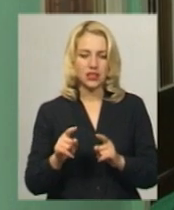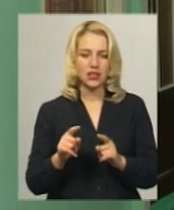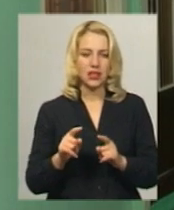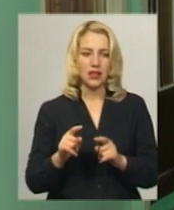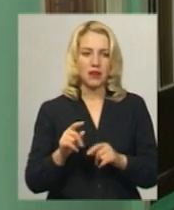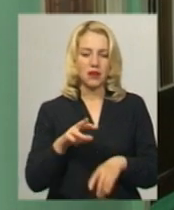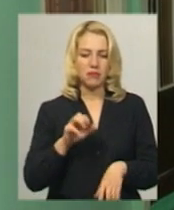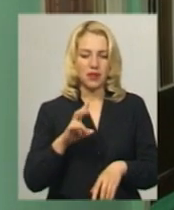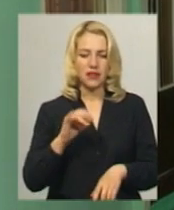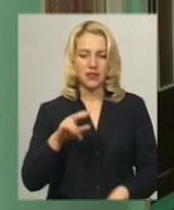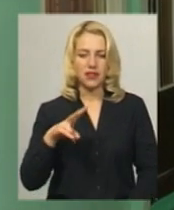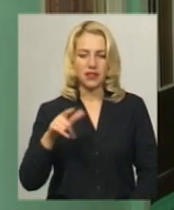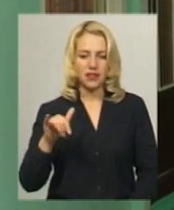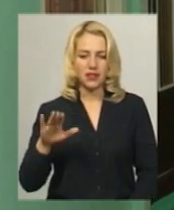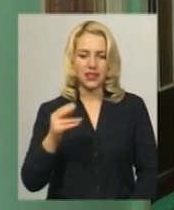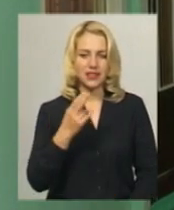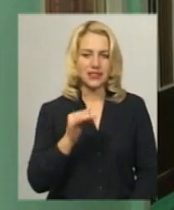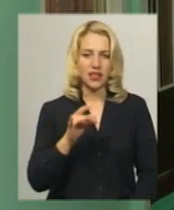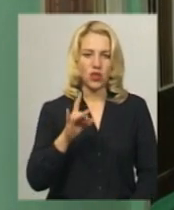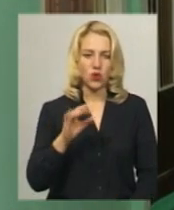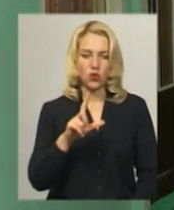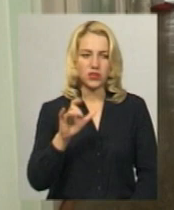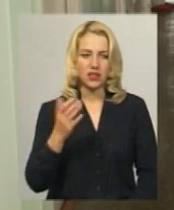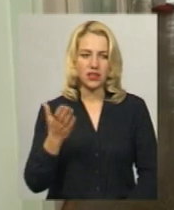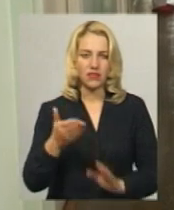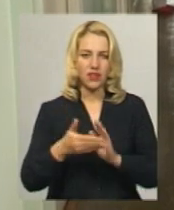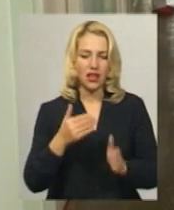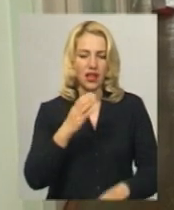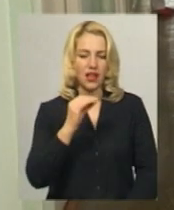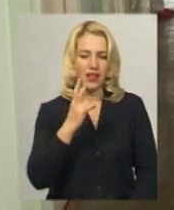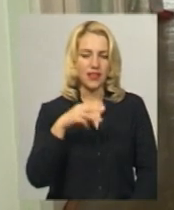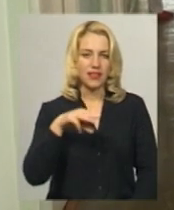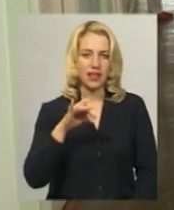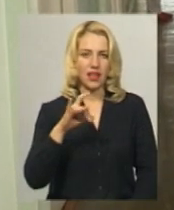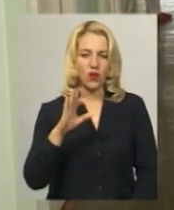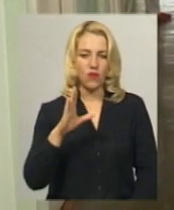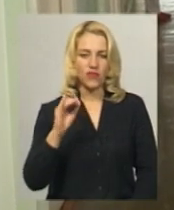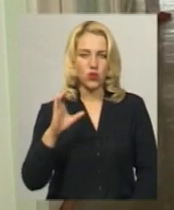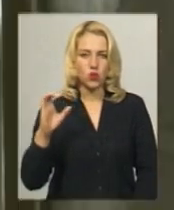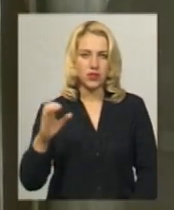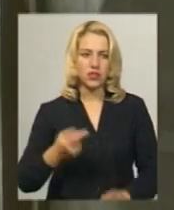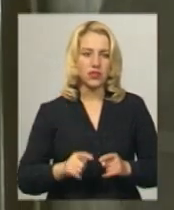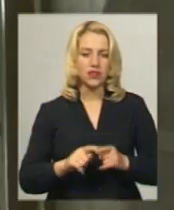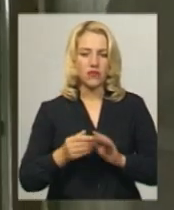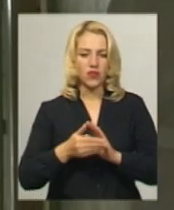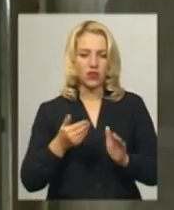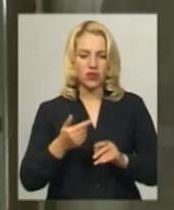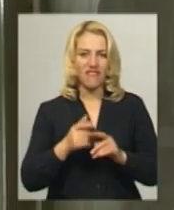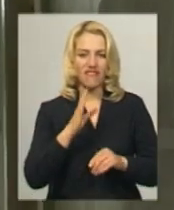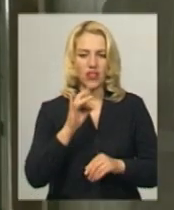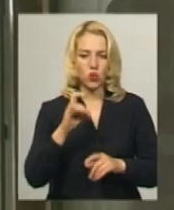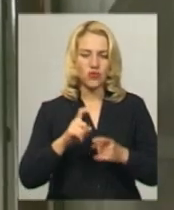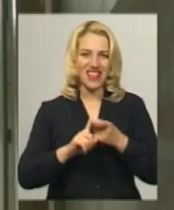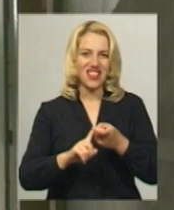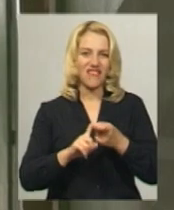які викликаються ентеровірусами. Захворювання на сирозний мінінгіт переважно викликається вірусною інфекцією.